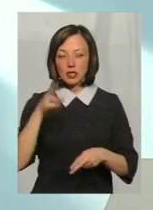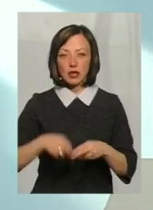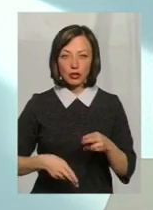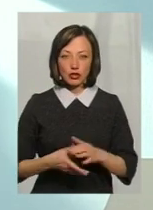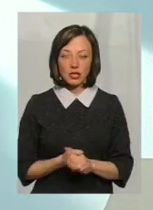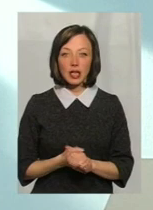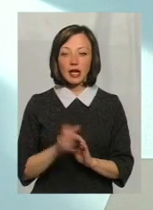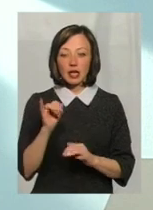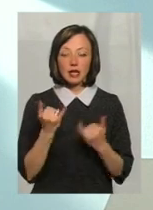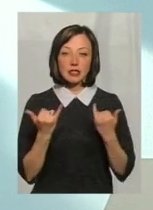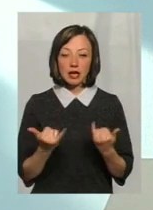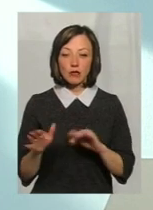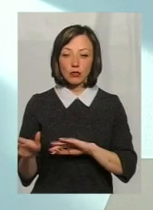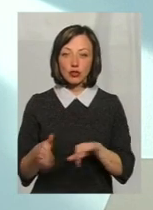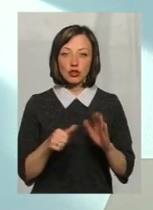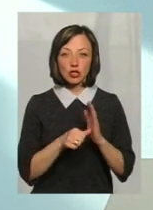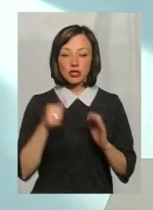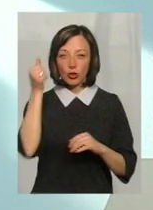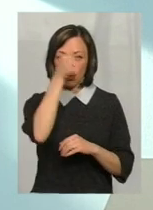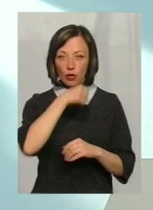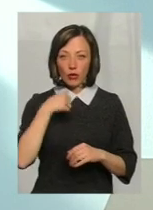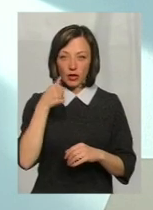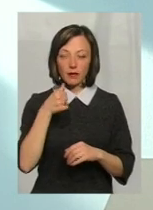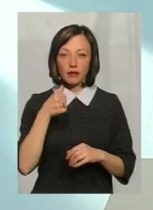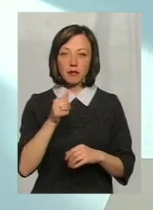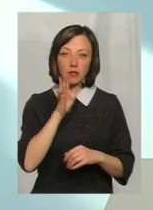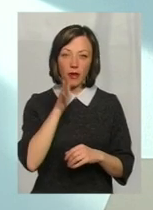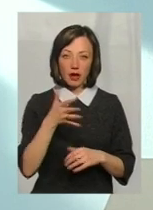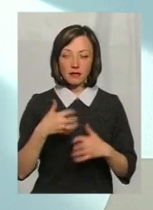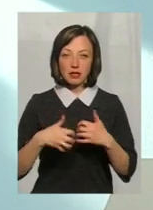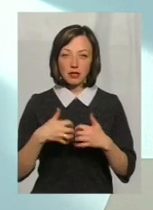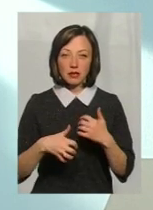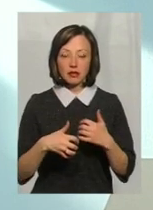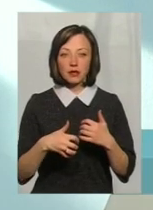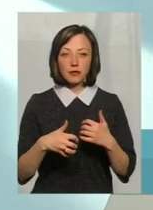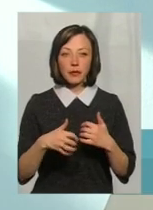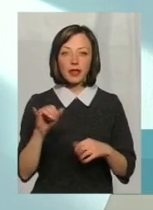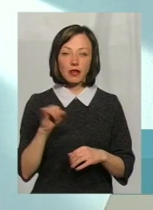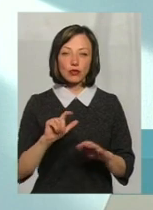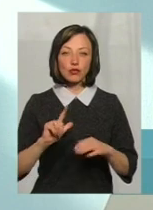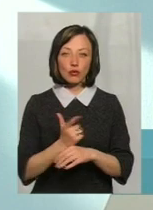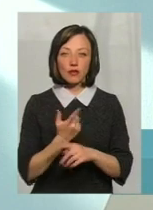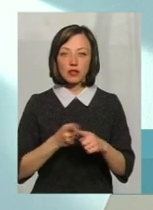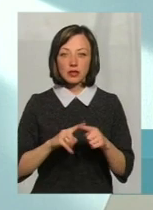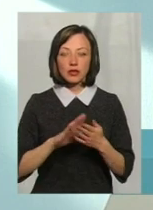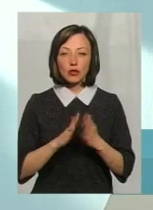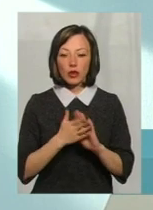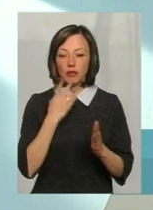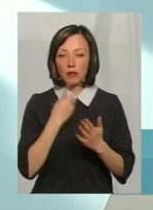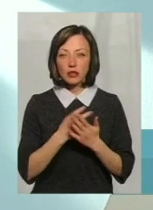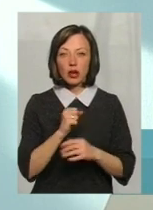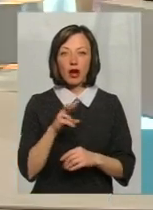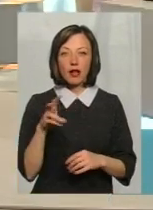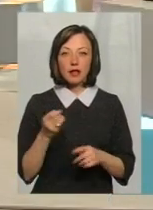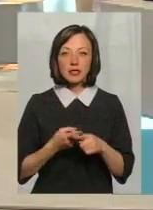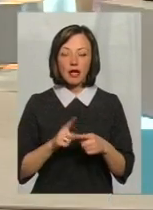І от зараз пройшло 6 років, чи там 5, будемо говорити, 6-5 років, і знову цю ситуацію бачимо. Але це